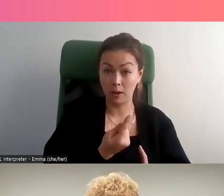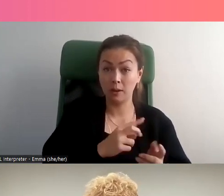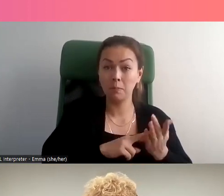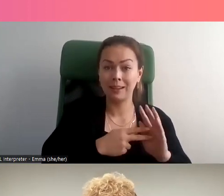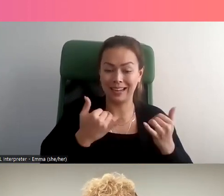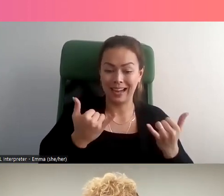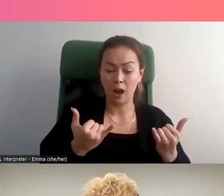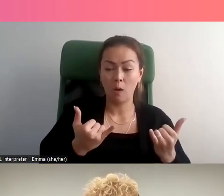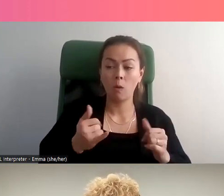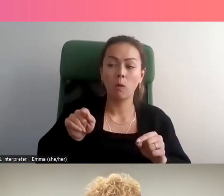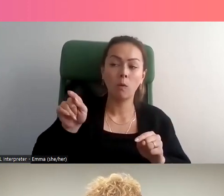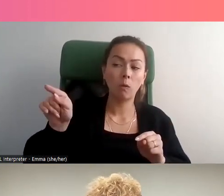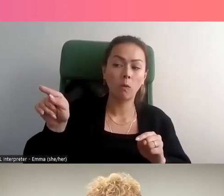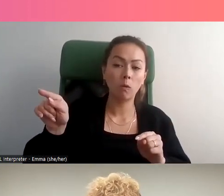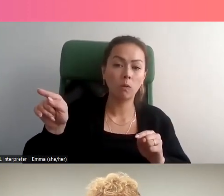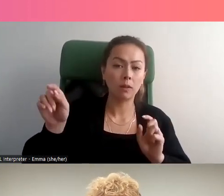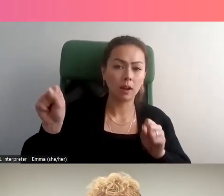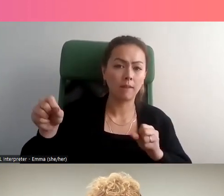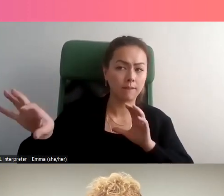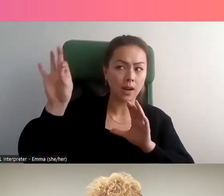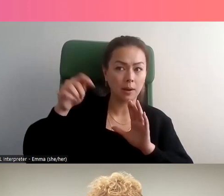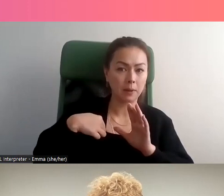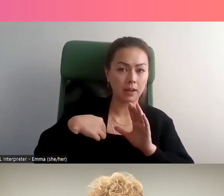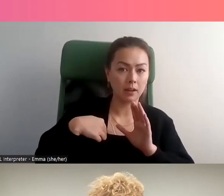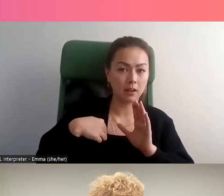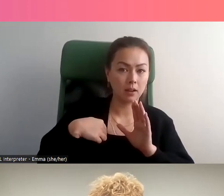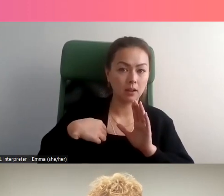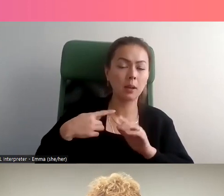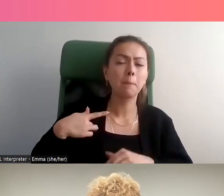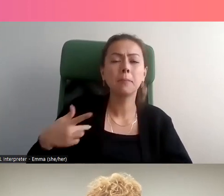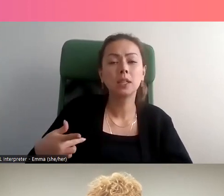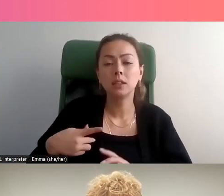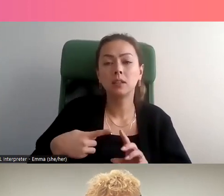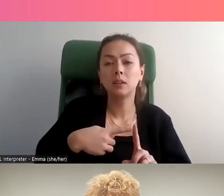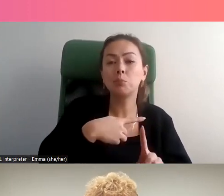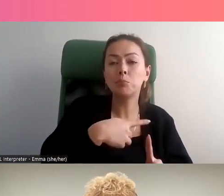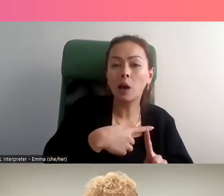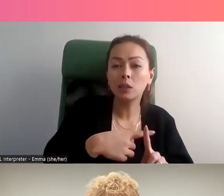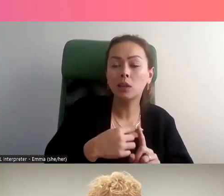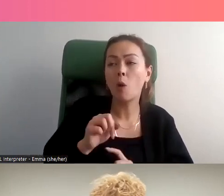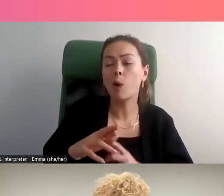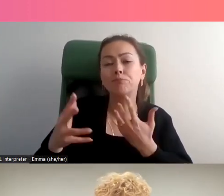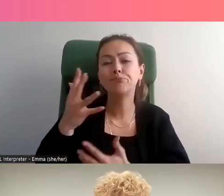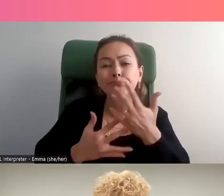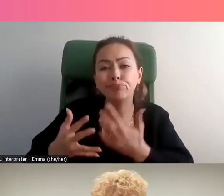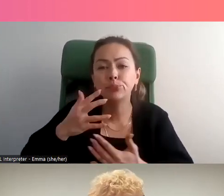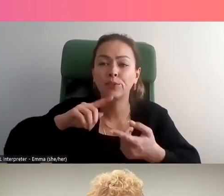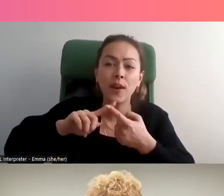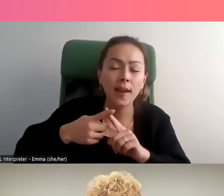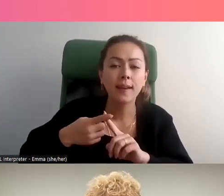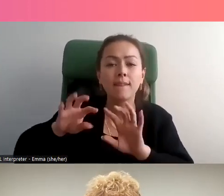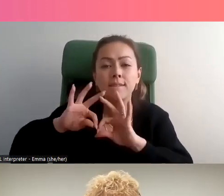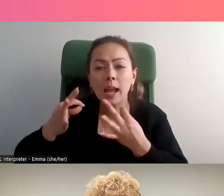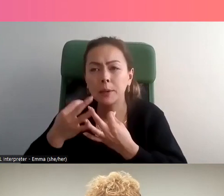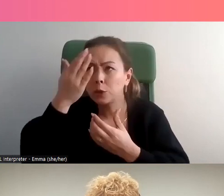GPS par quelqu'un et quelqu'un peut utiliser cela pour vous trouver. Bien entendu, la plupart du temps, c'est utilisé de façon positive ou entre amis